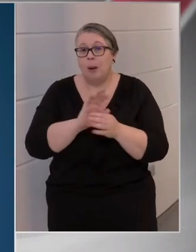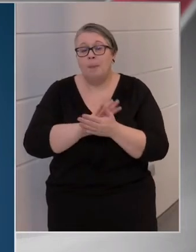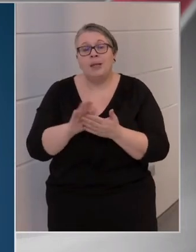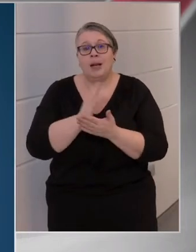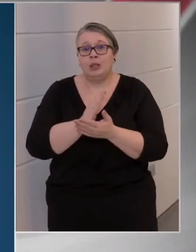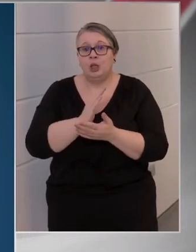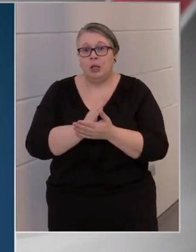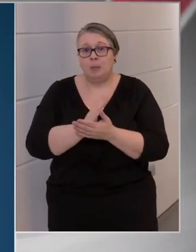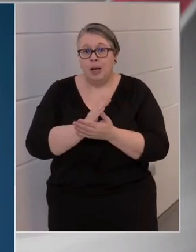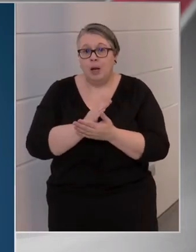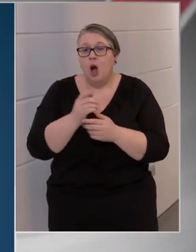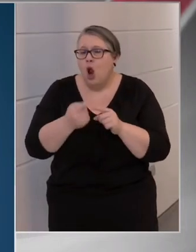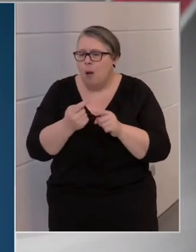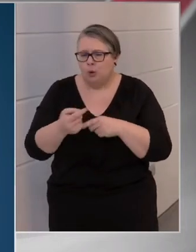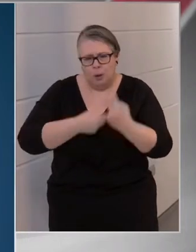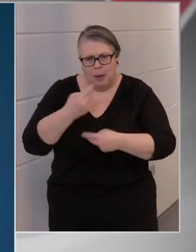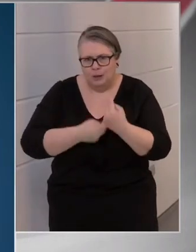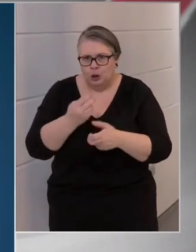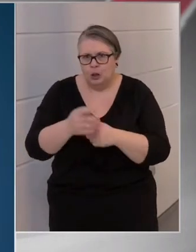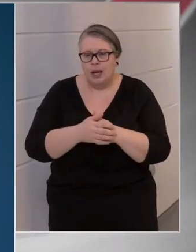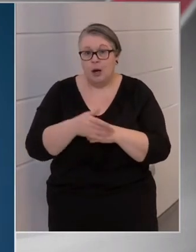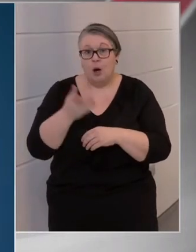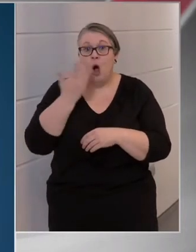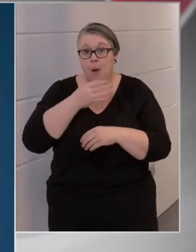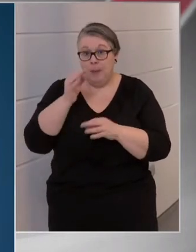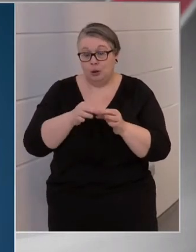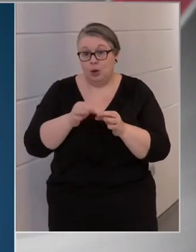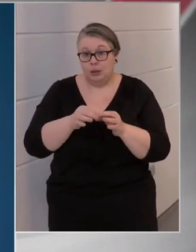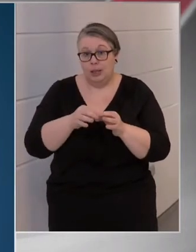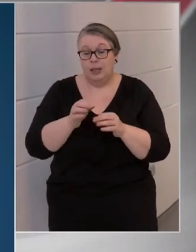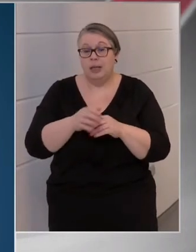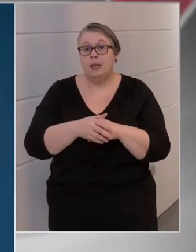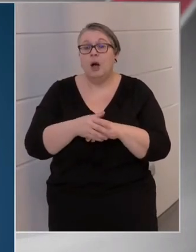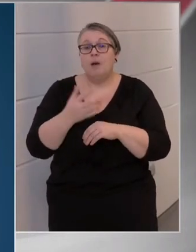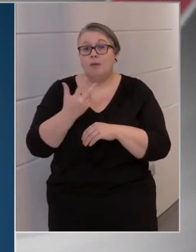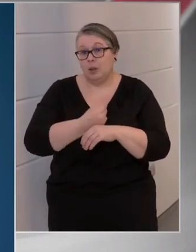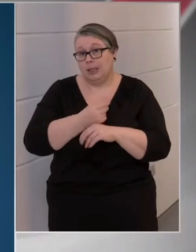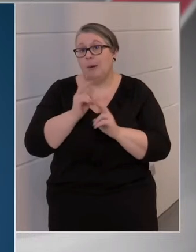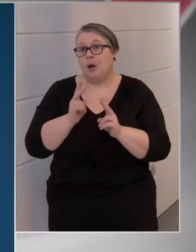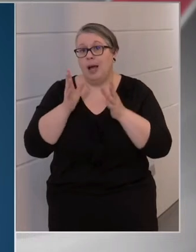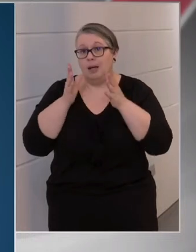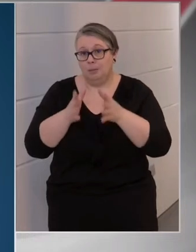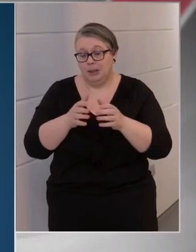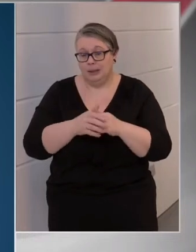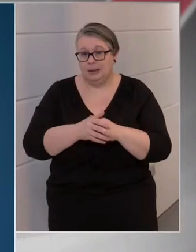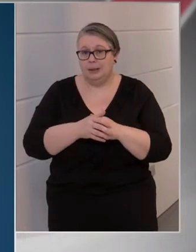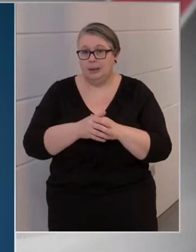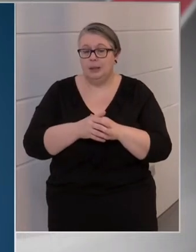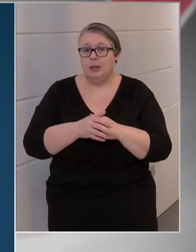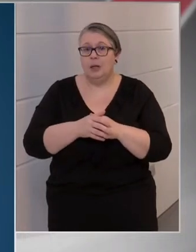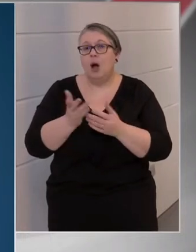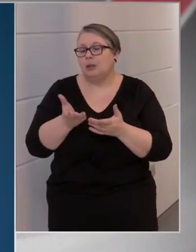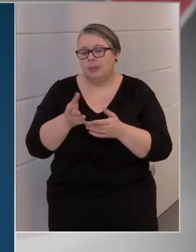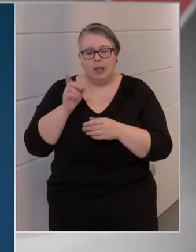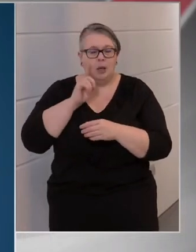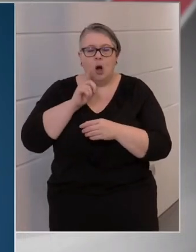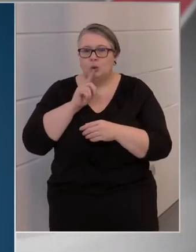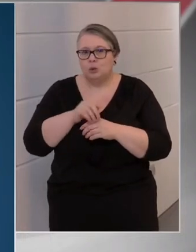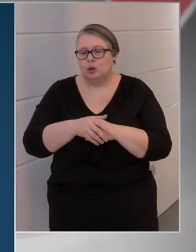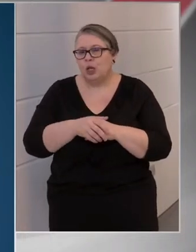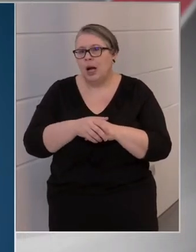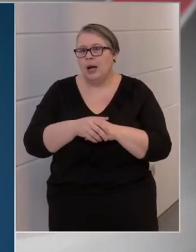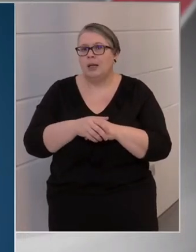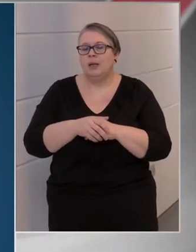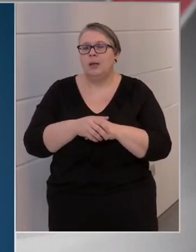minden esetben vessék alapos vizsgálat alá. Ez megtörténik, tehát szegben a vakcinákban lehet vizni, és az pedig szerenszeret hazugság, hogy